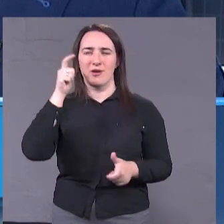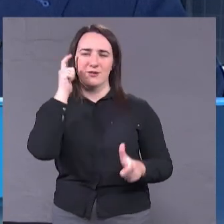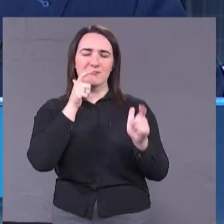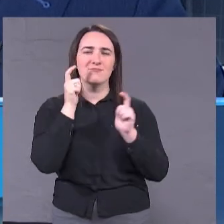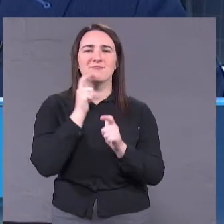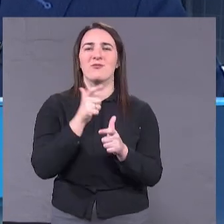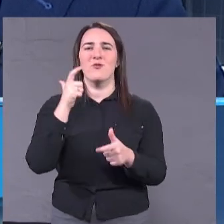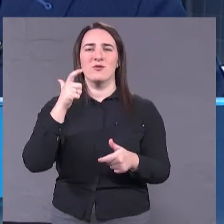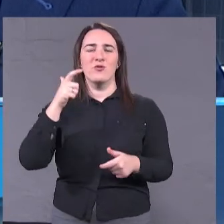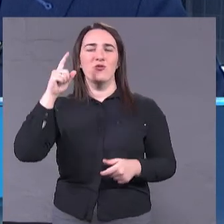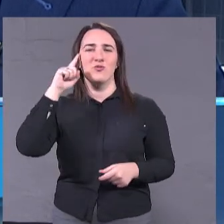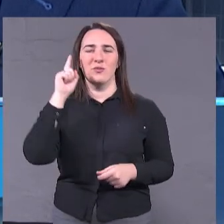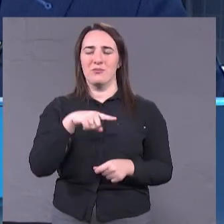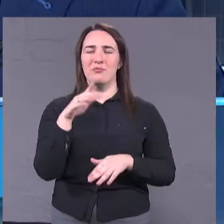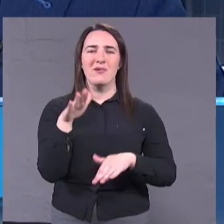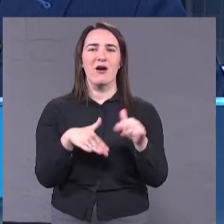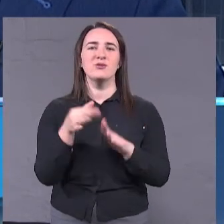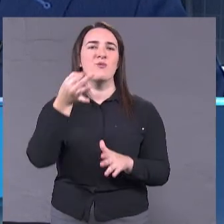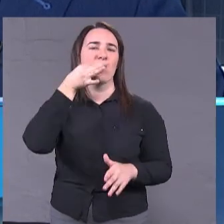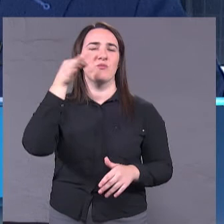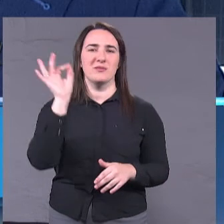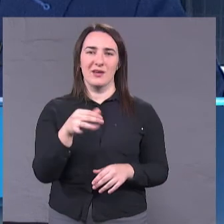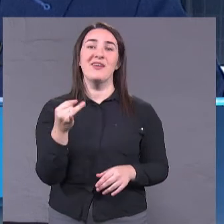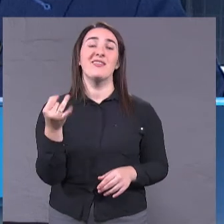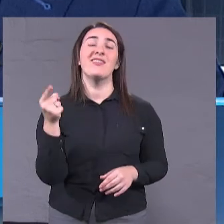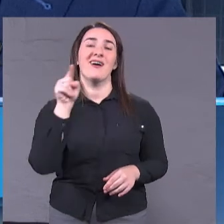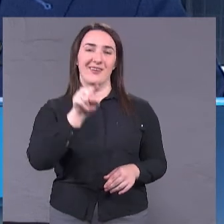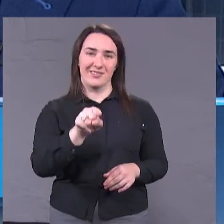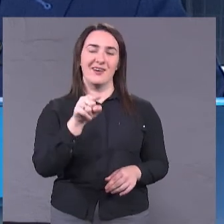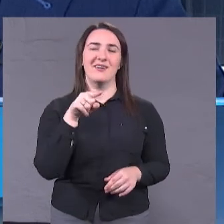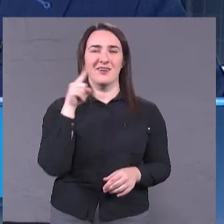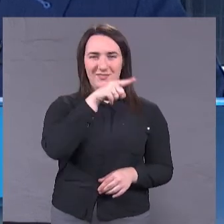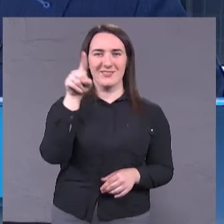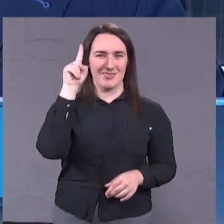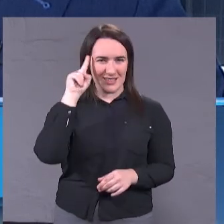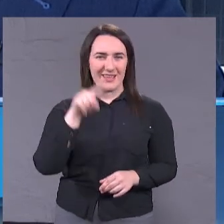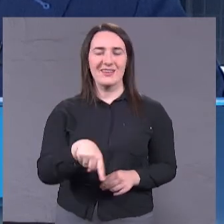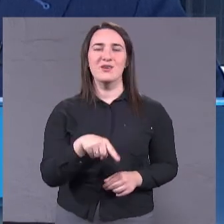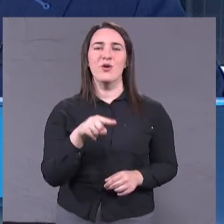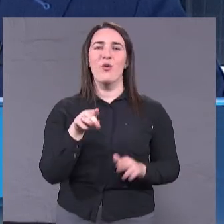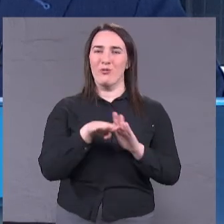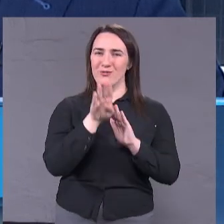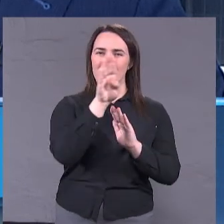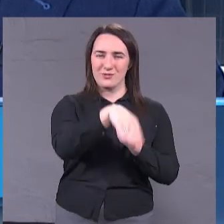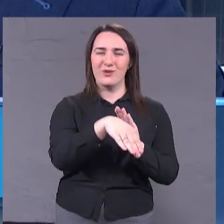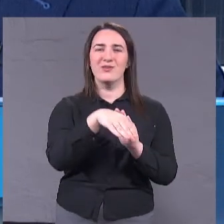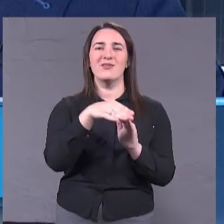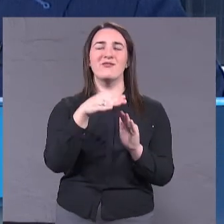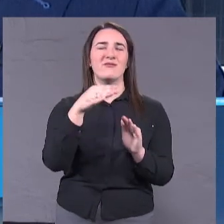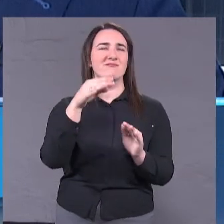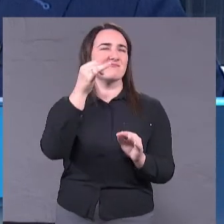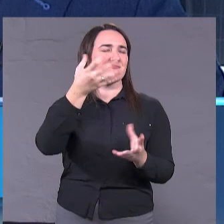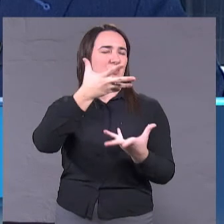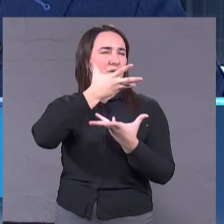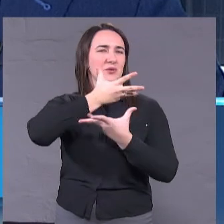иметь практический опыт. І тоді, ви знаєте, уйдет в прошлое вот